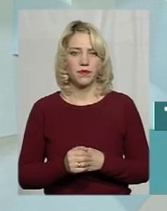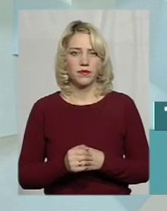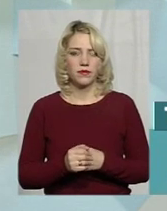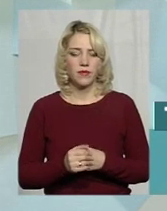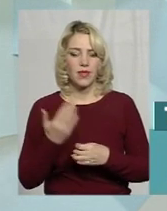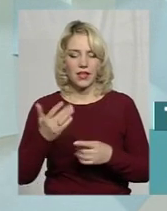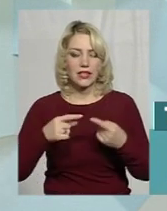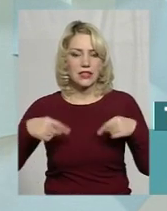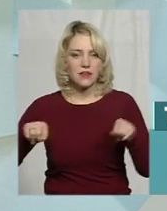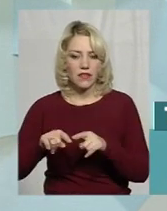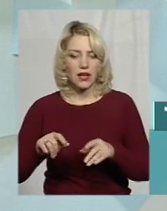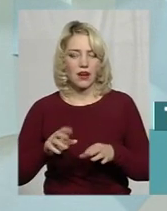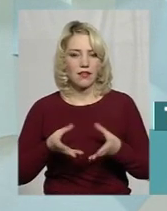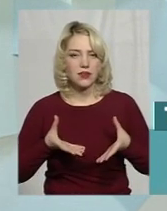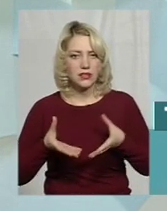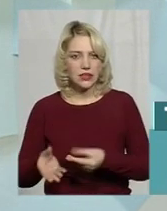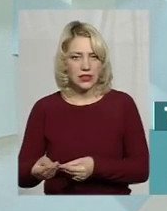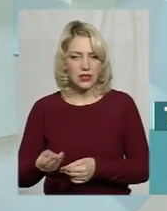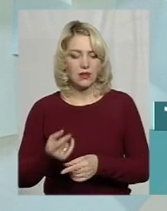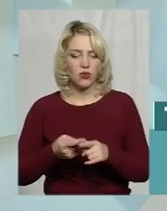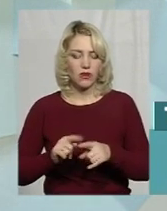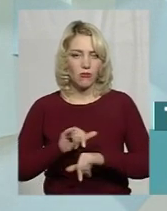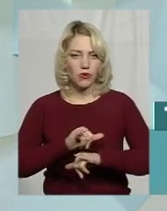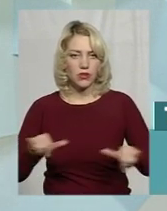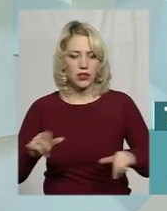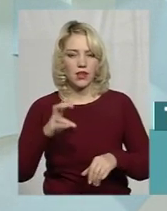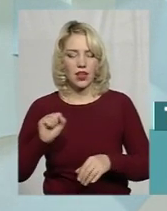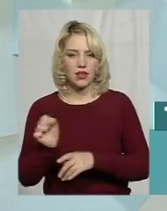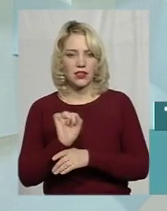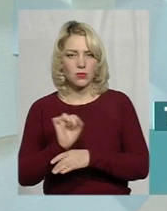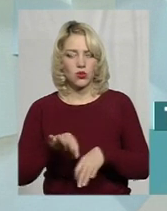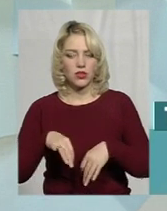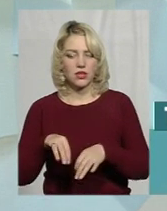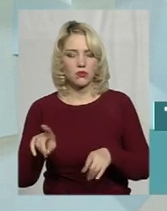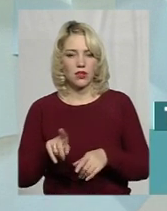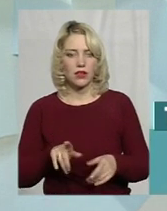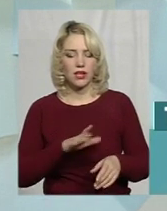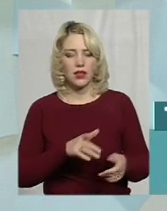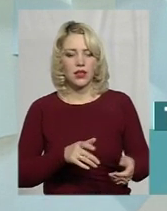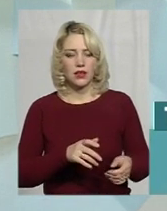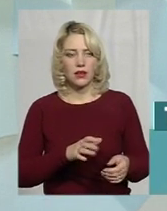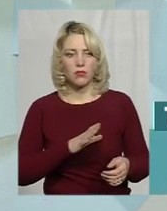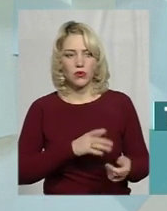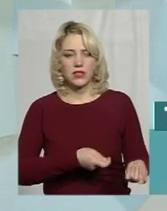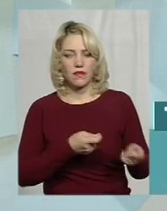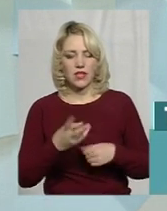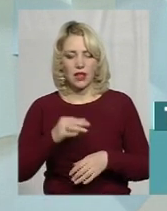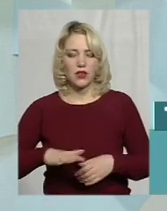сфера дії. Вона поширювалася в першу чергу на транспортні засоби, які ввезені на територію України з 01